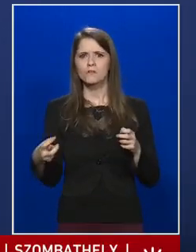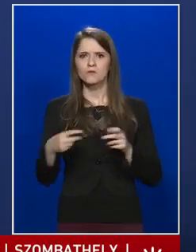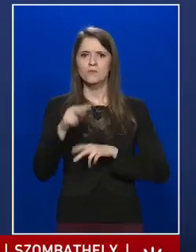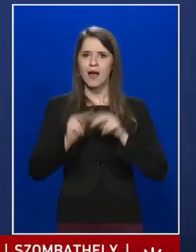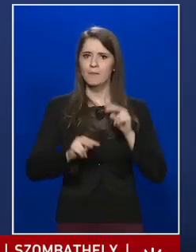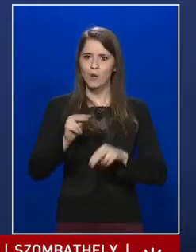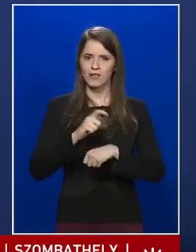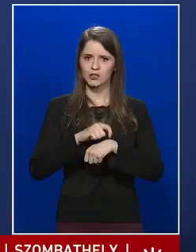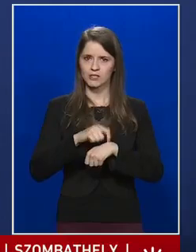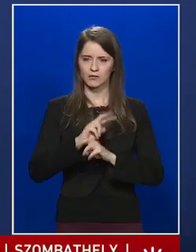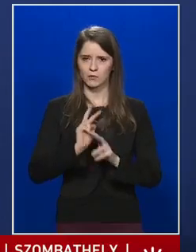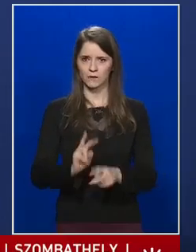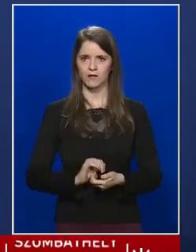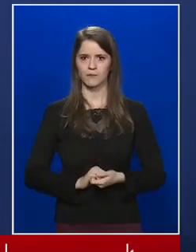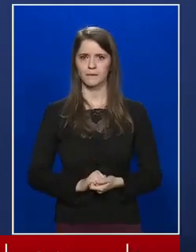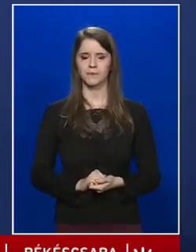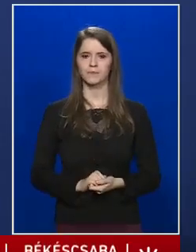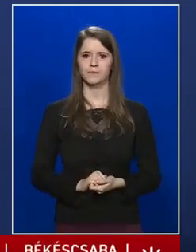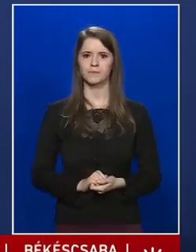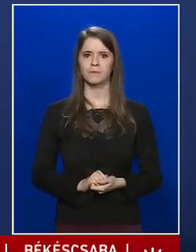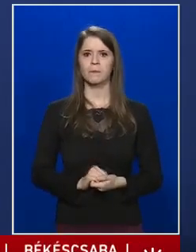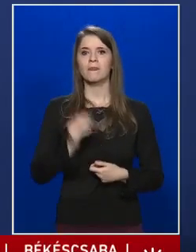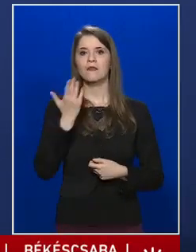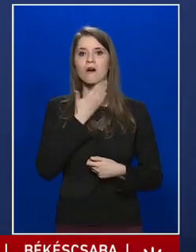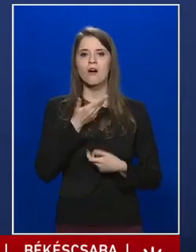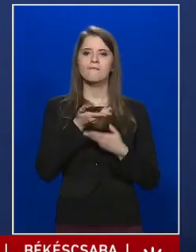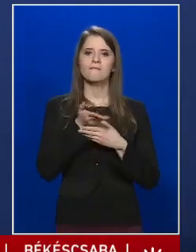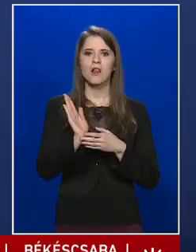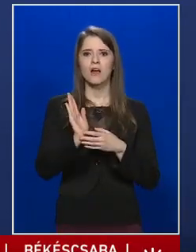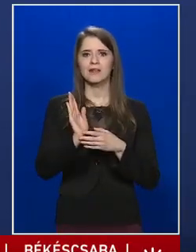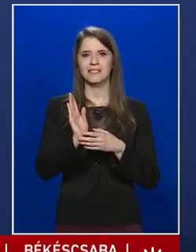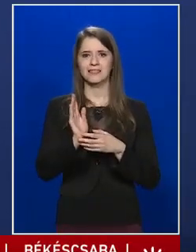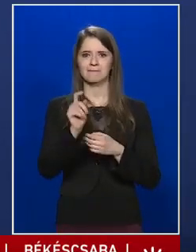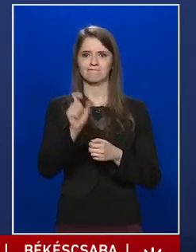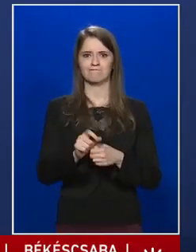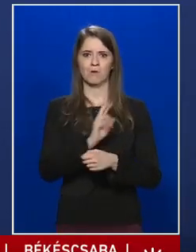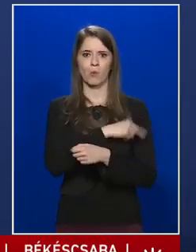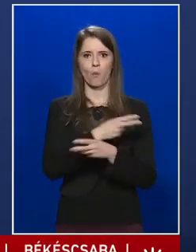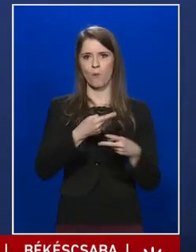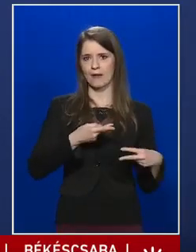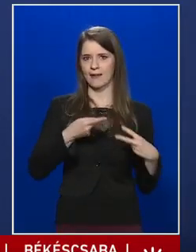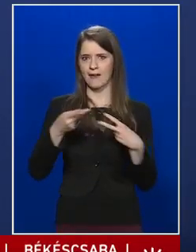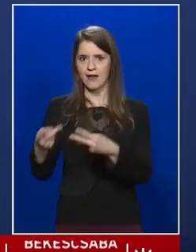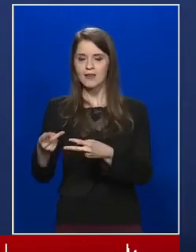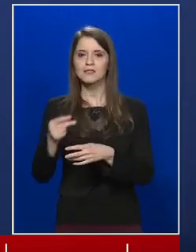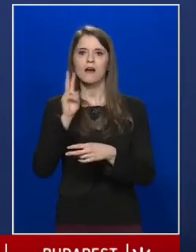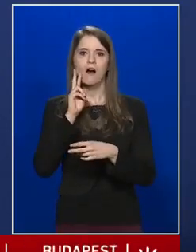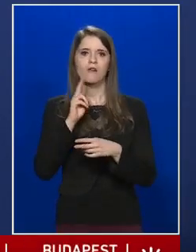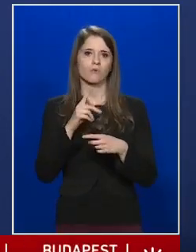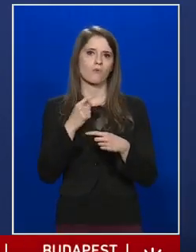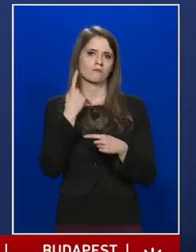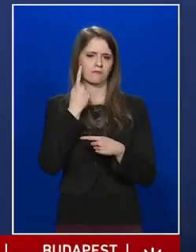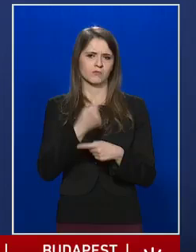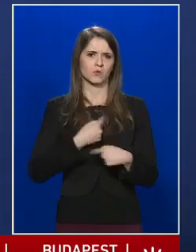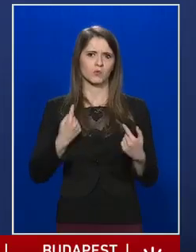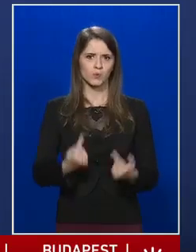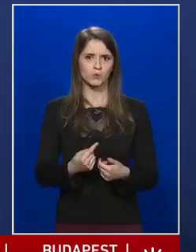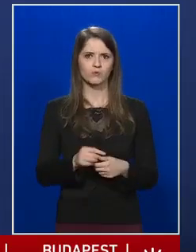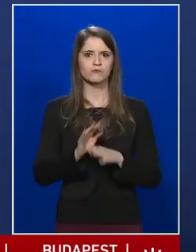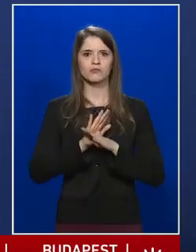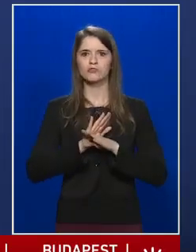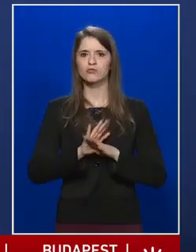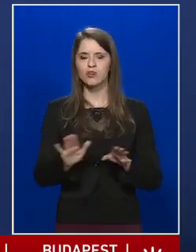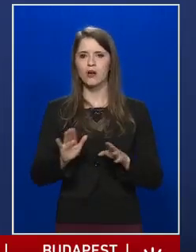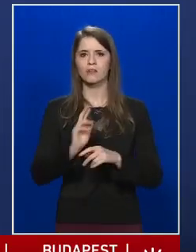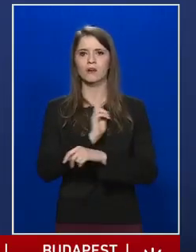ápolási idő. Hogyha valaki kórházba kerül, akkor tudjuk jól, hogy csak a